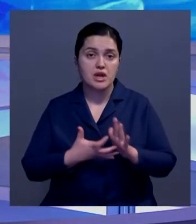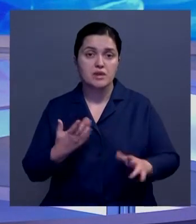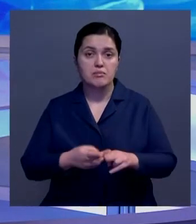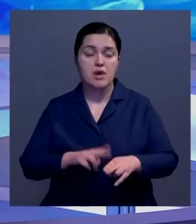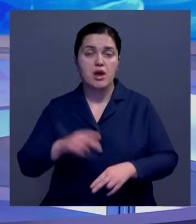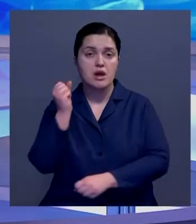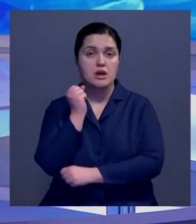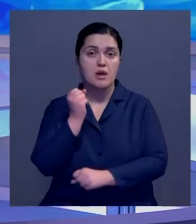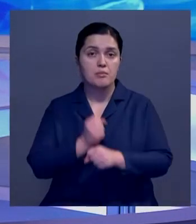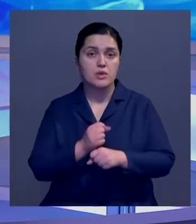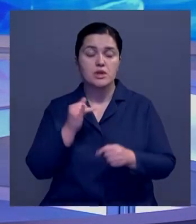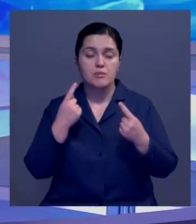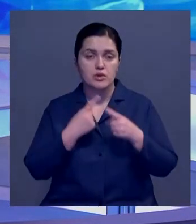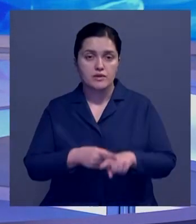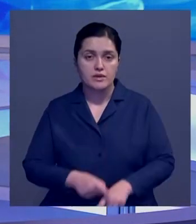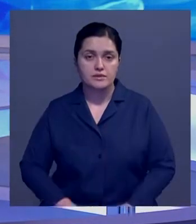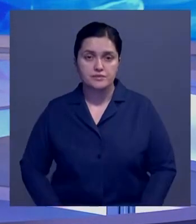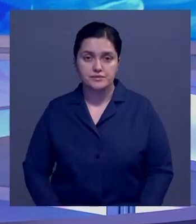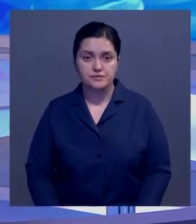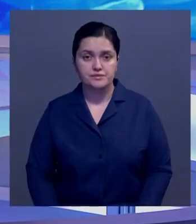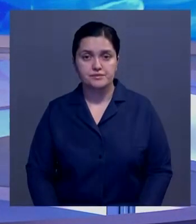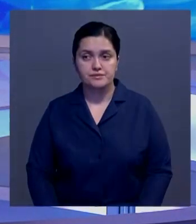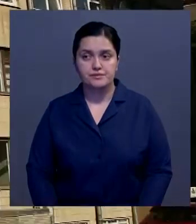хватает персонала и оборудования.